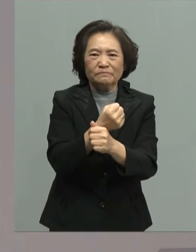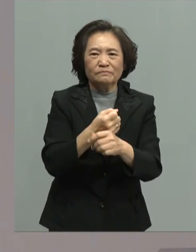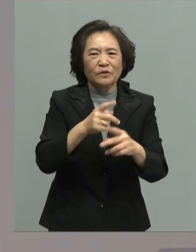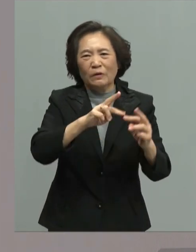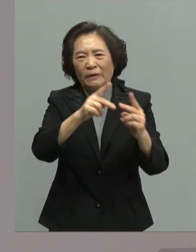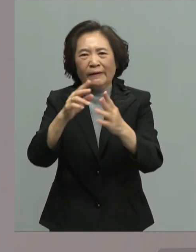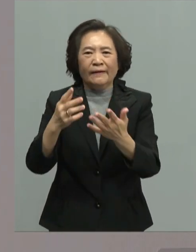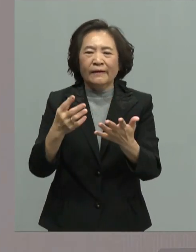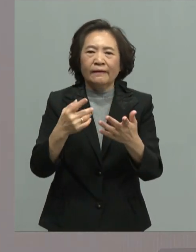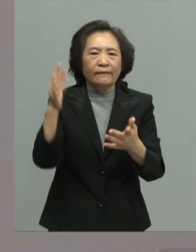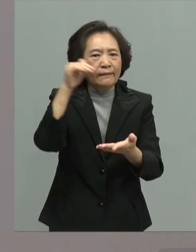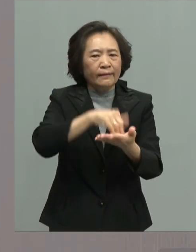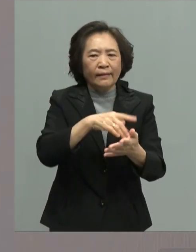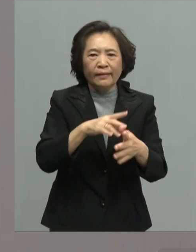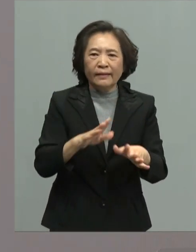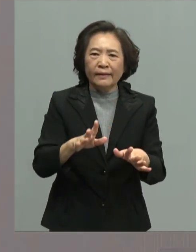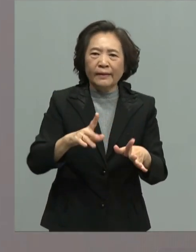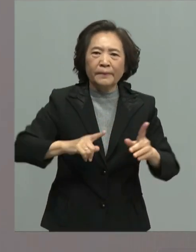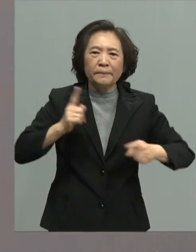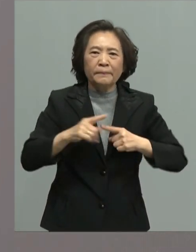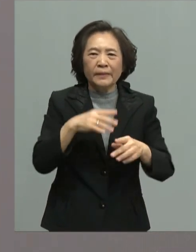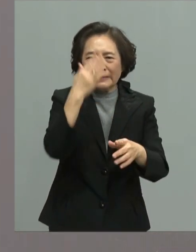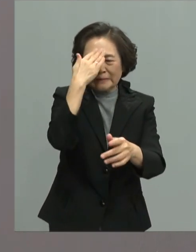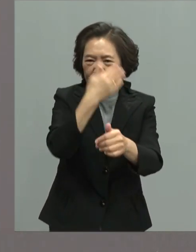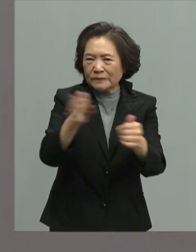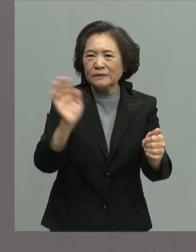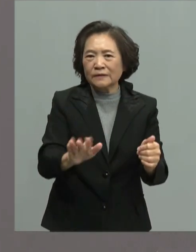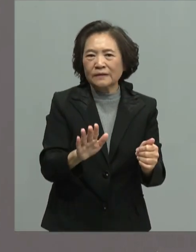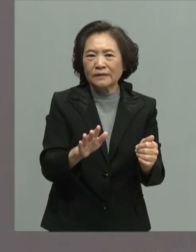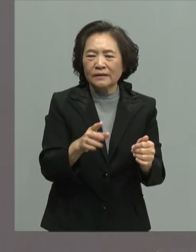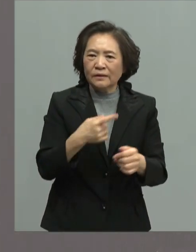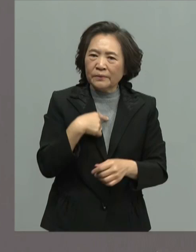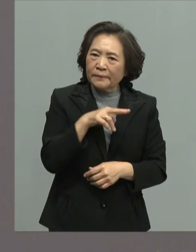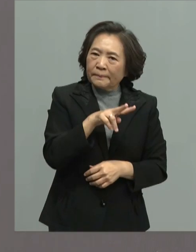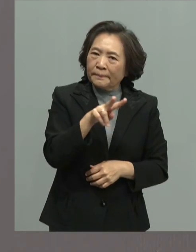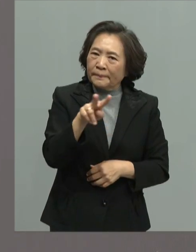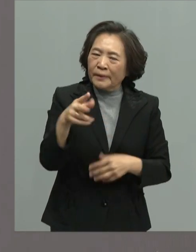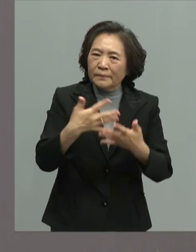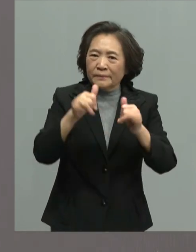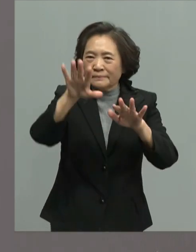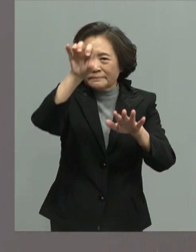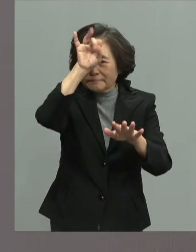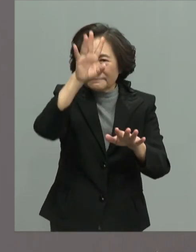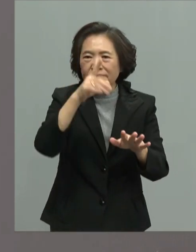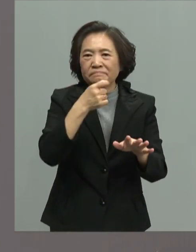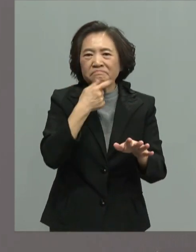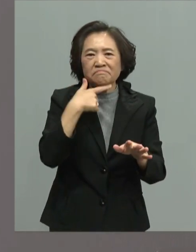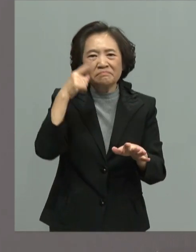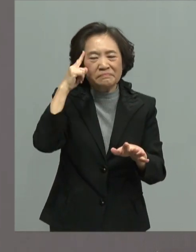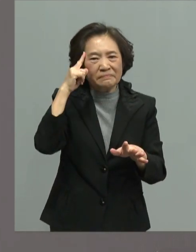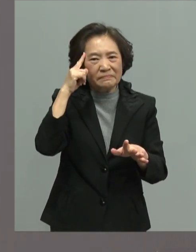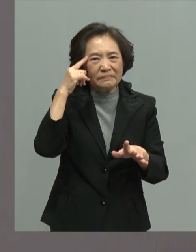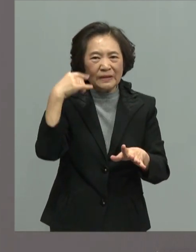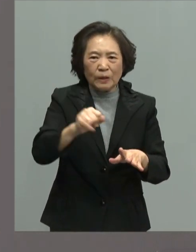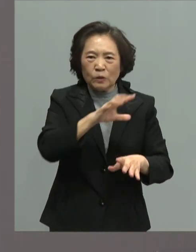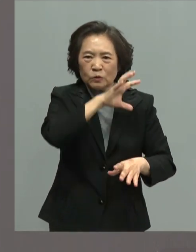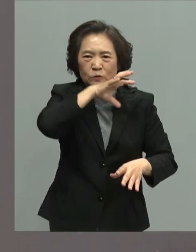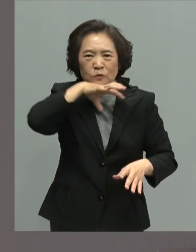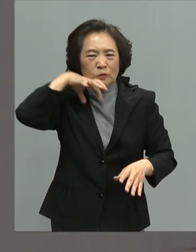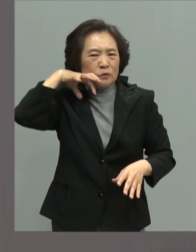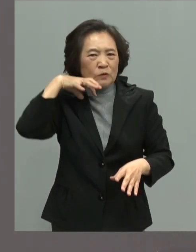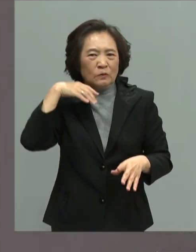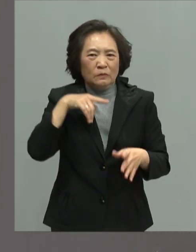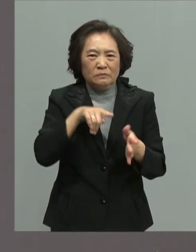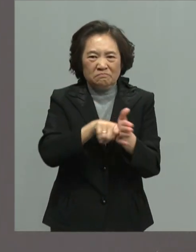摧残这看来看去民进党政府已经成为新的威胁在